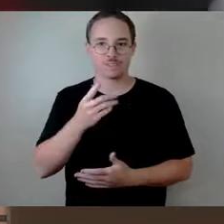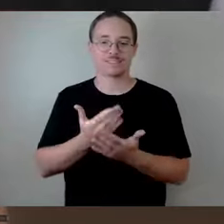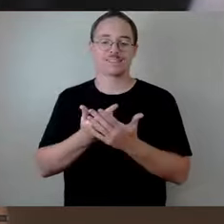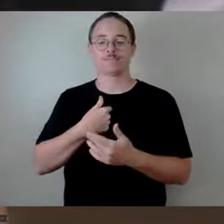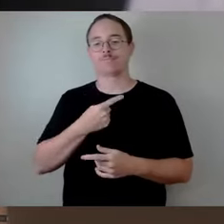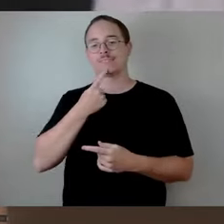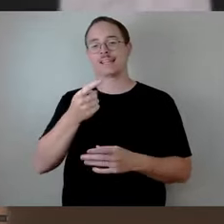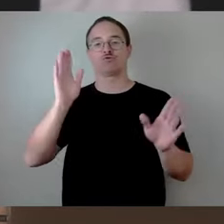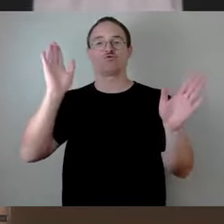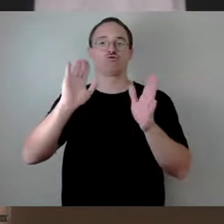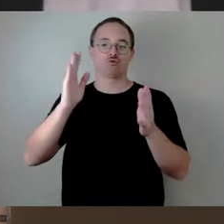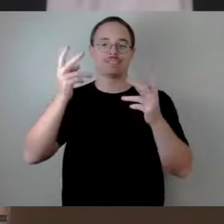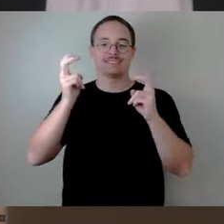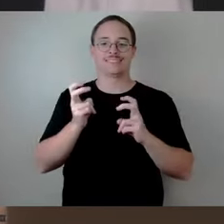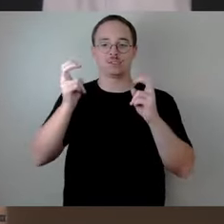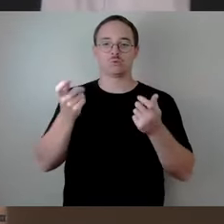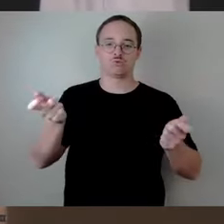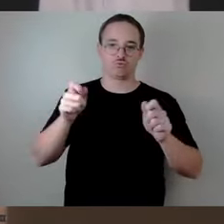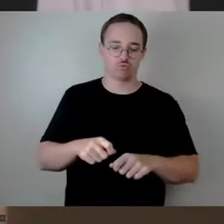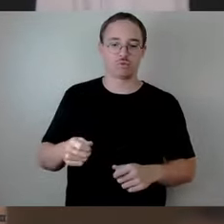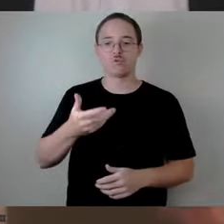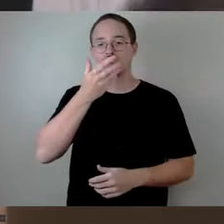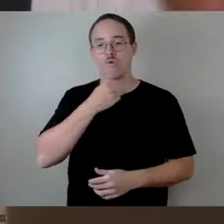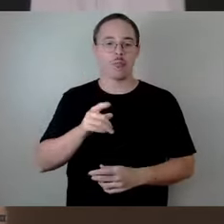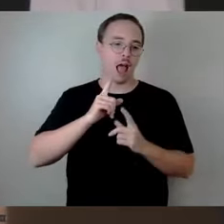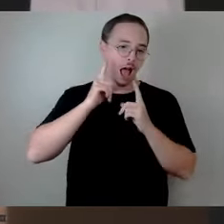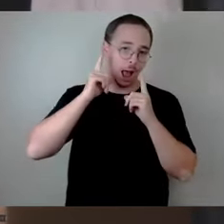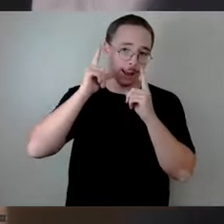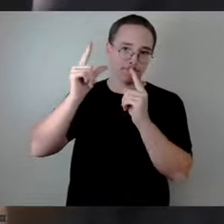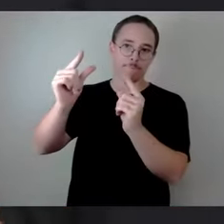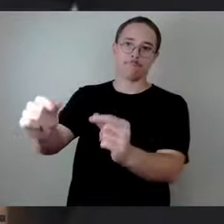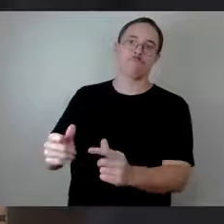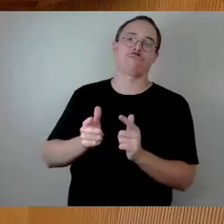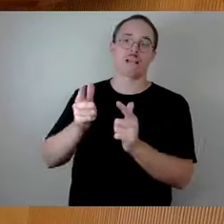wir schließen die Sitzung. Ich wünsche einen angenehmen Hauseweg.ief,